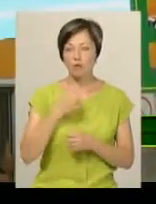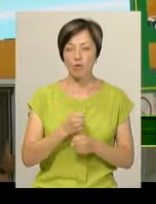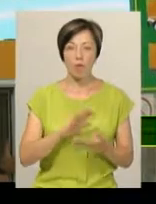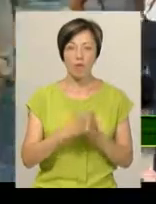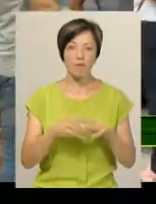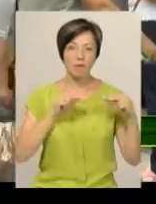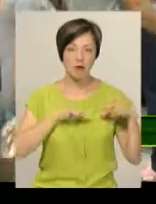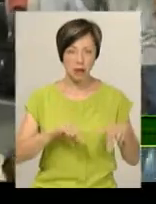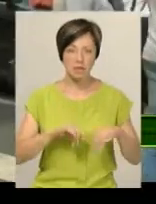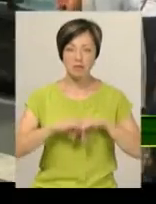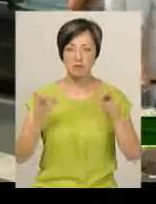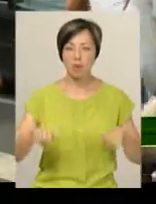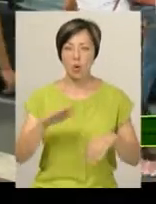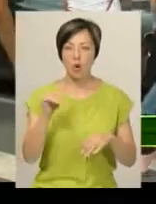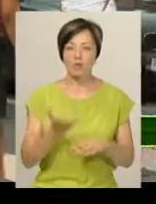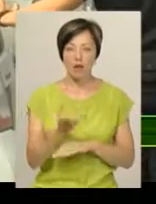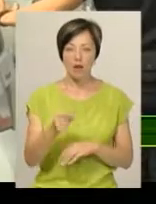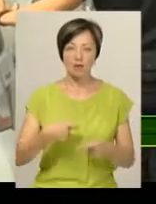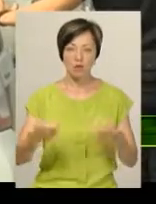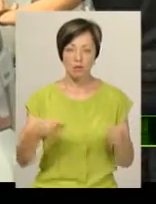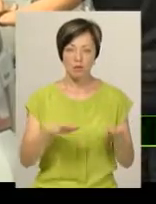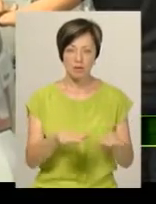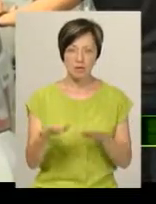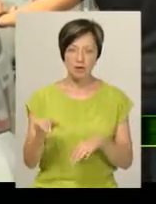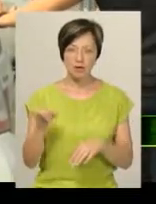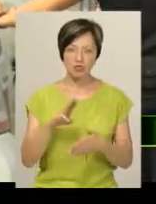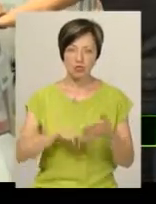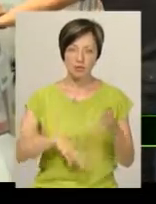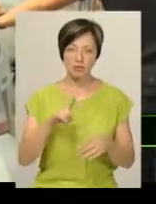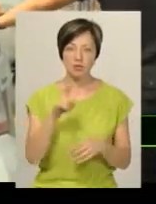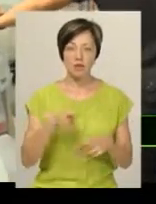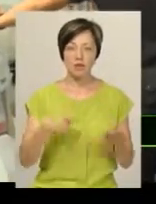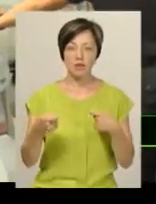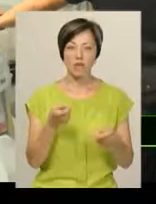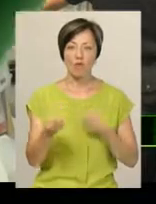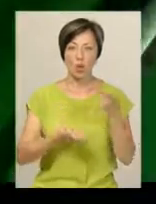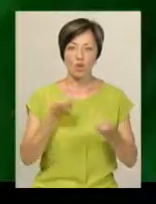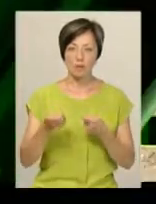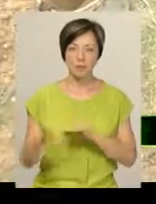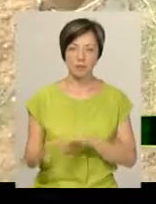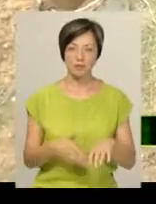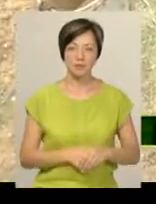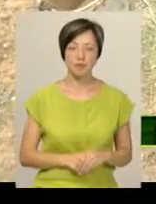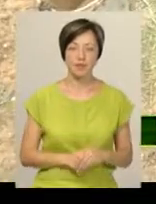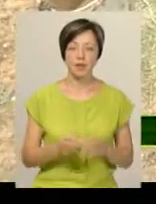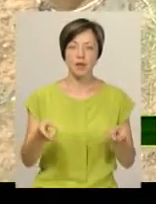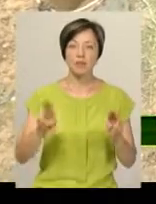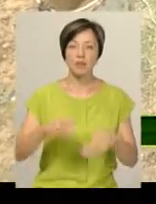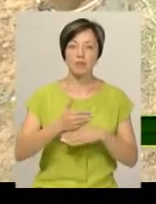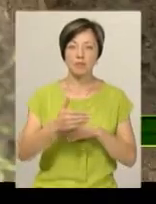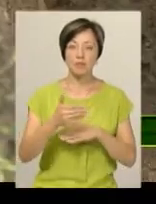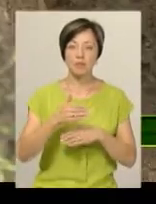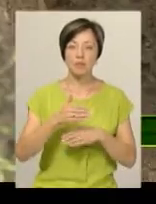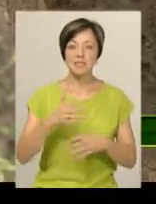умовами праці, збільшенням орендної плати за торгові місця та штрафами за торгівлю в роздріб. Залишки пізньо